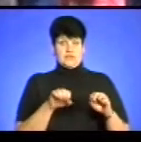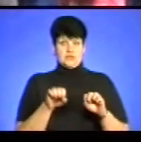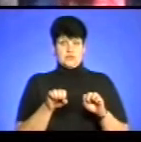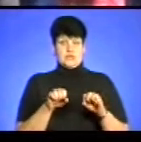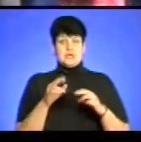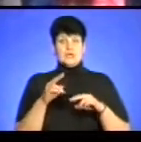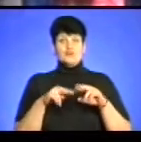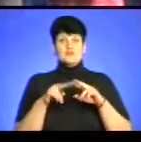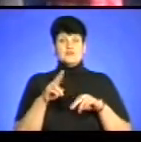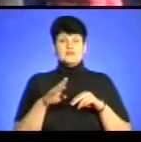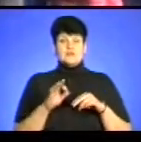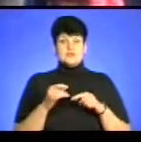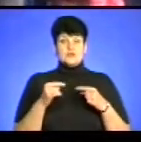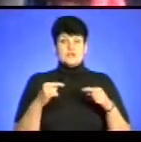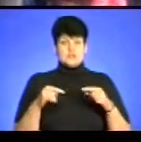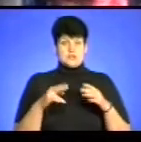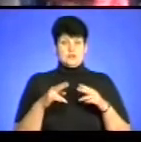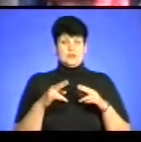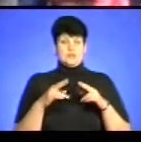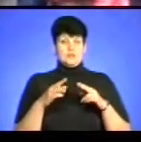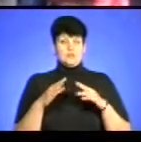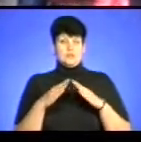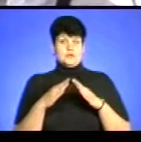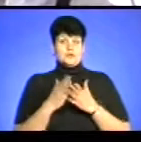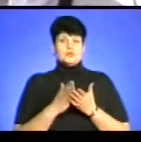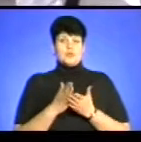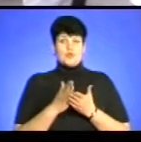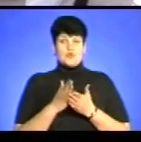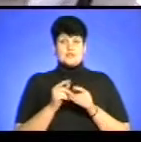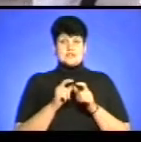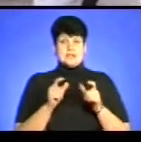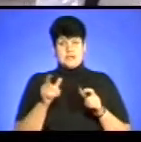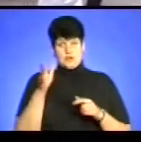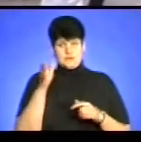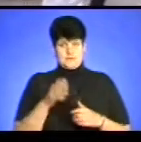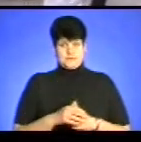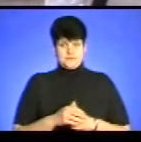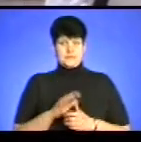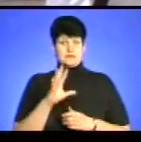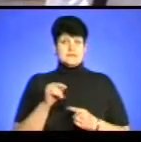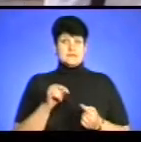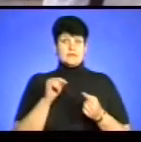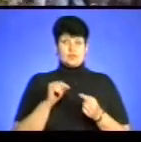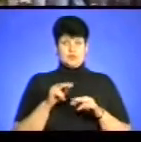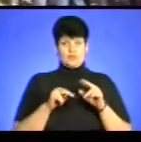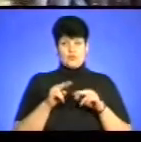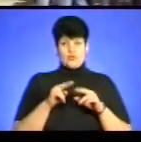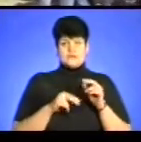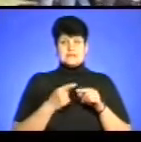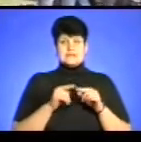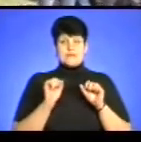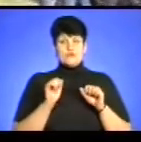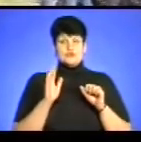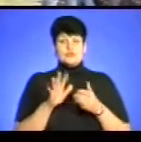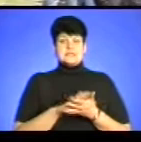будівництву інших забудов, окрім будов, які обслуговують заклад освіти. Всі проти цієї забудови, тому що це може